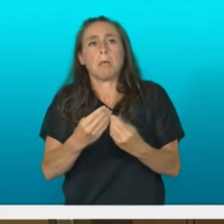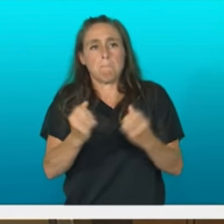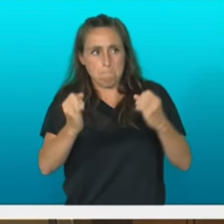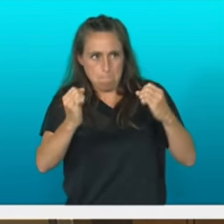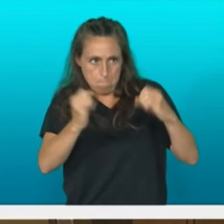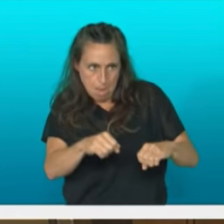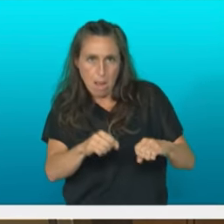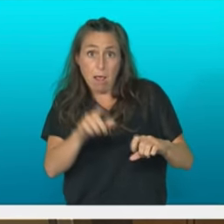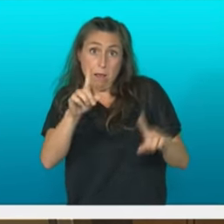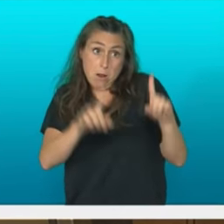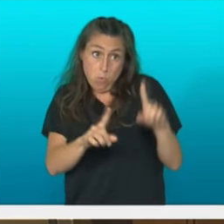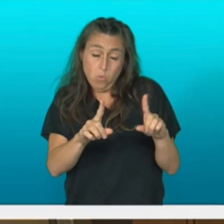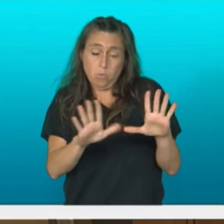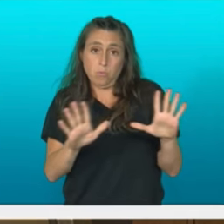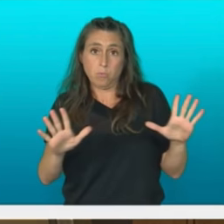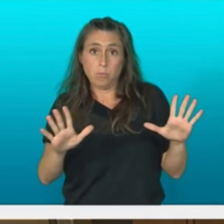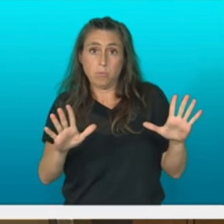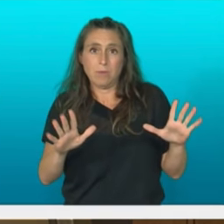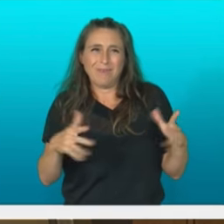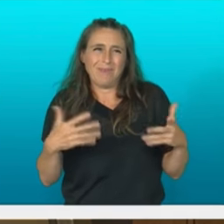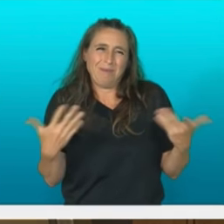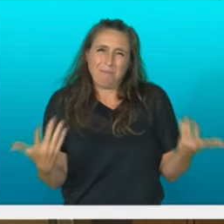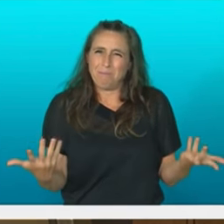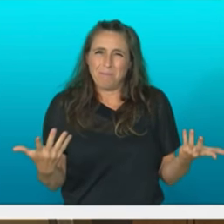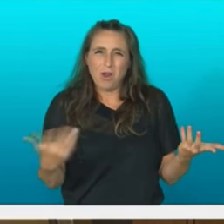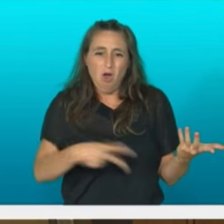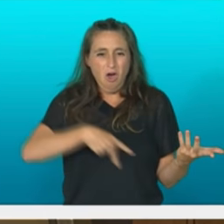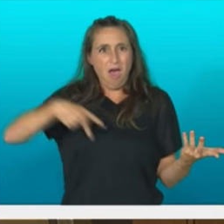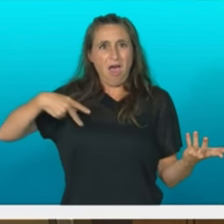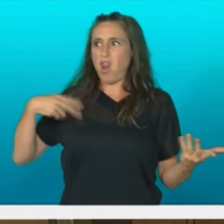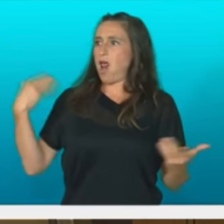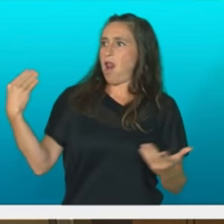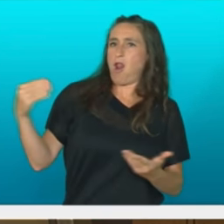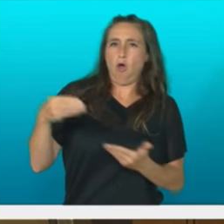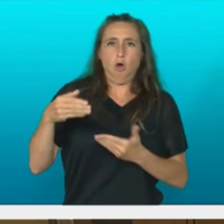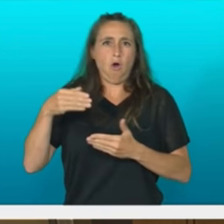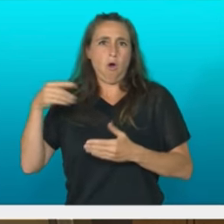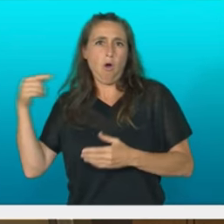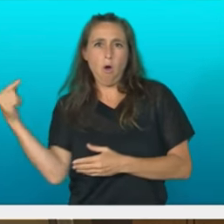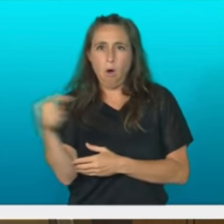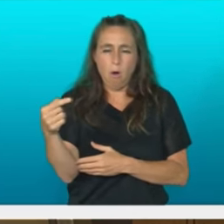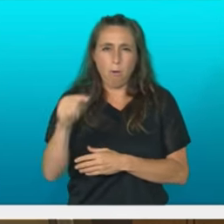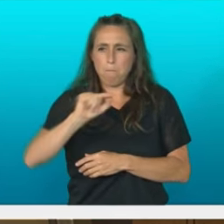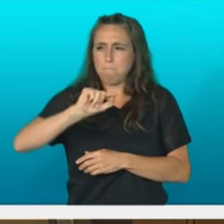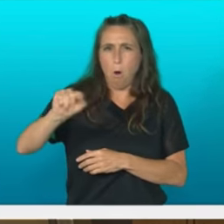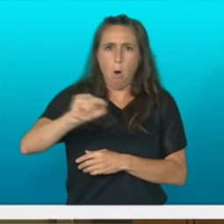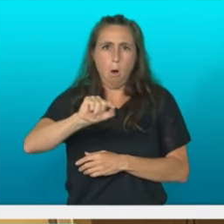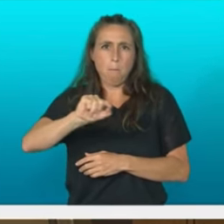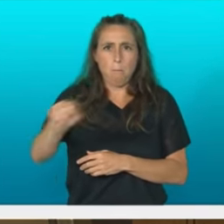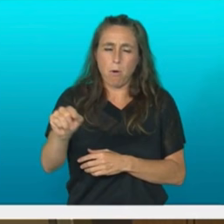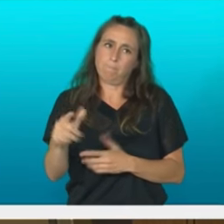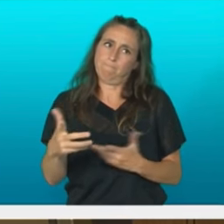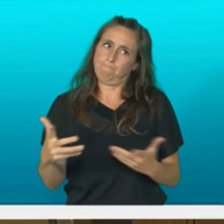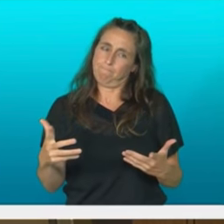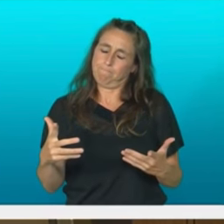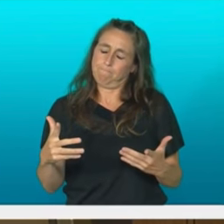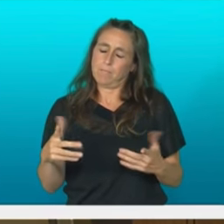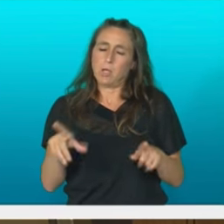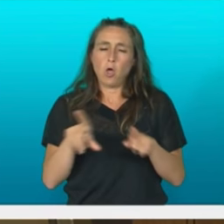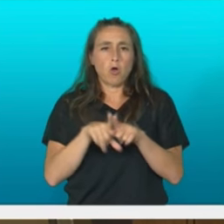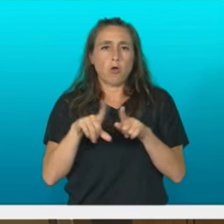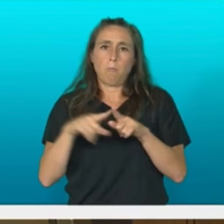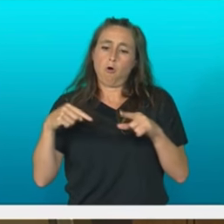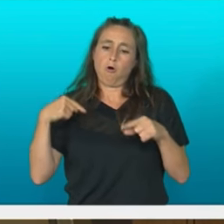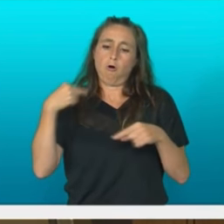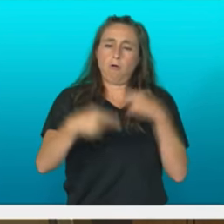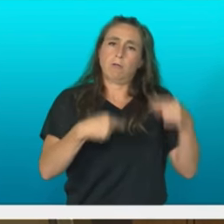Baina benetan ustedet deskalifikazio orokorretan erotzea, belaunalien arteko tentzioa uspotzea baino ez